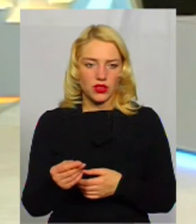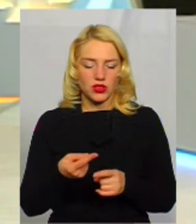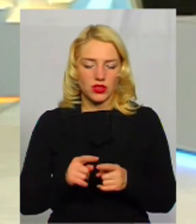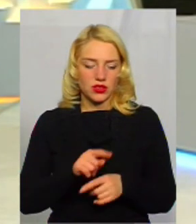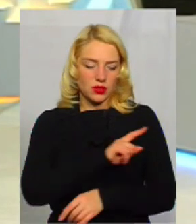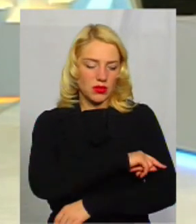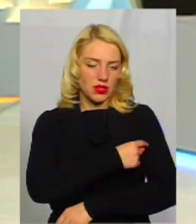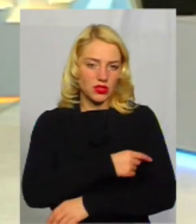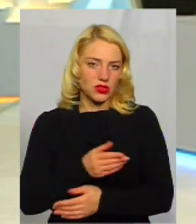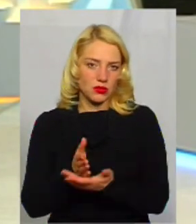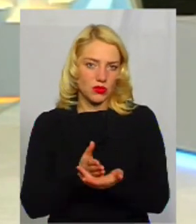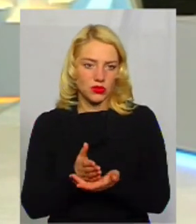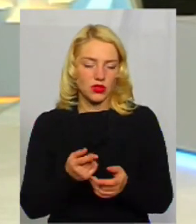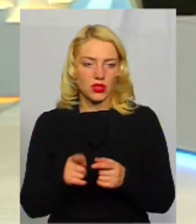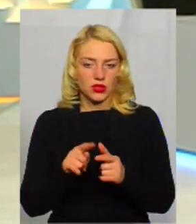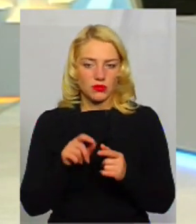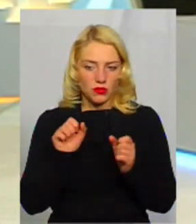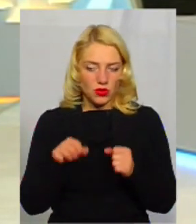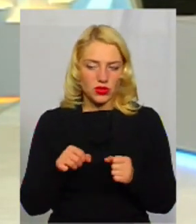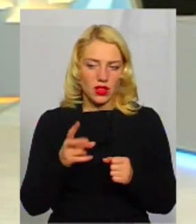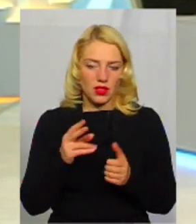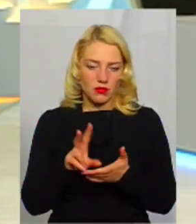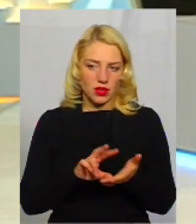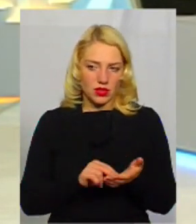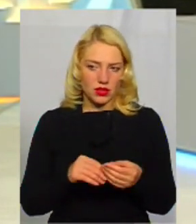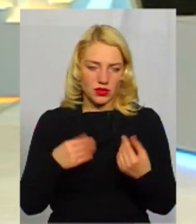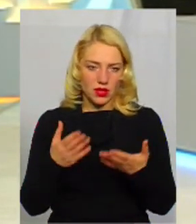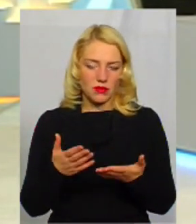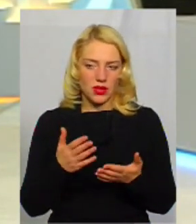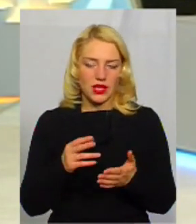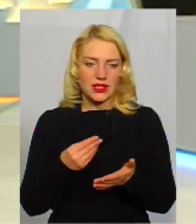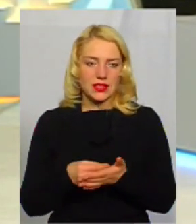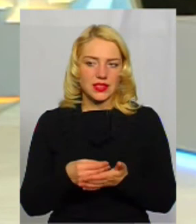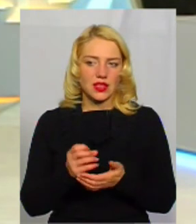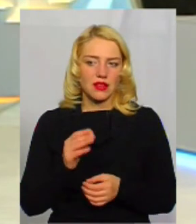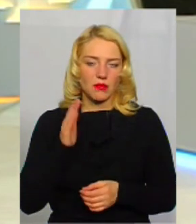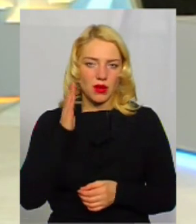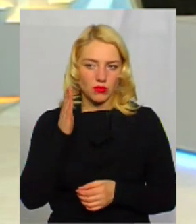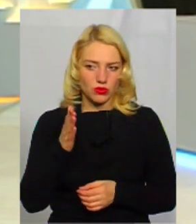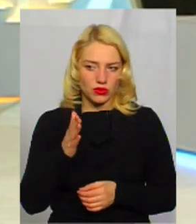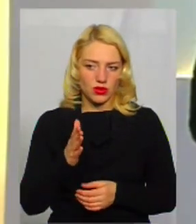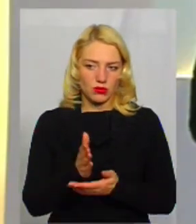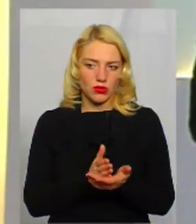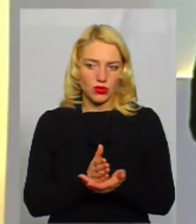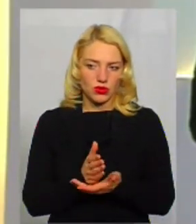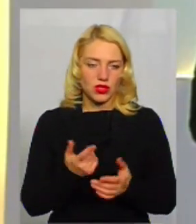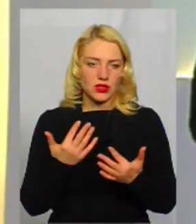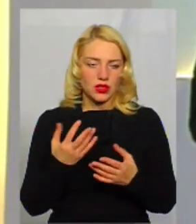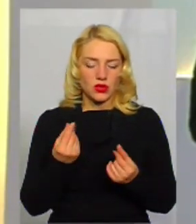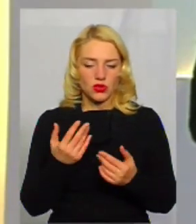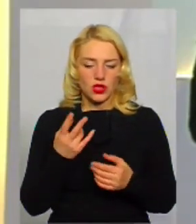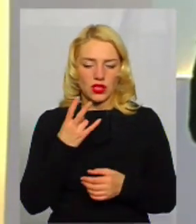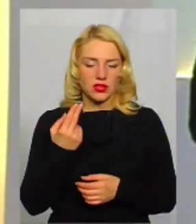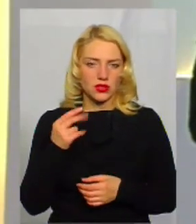а чи можна сьогодні на прикладі навести просто якісь ціни на майбутні послуги, тобто скільки грошей буде НСЗУ платити за